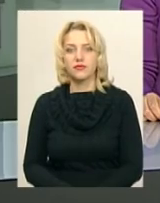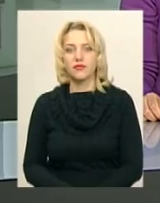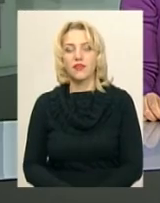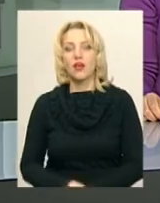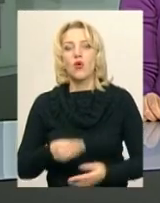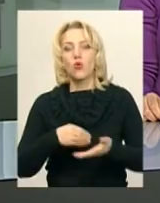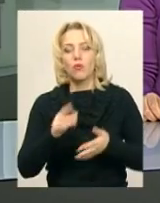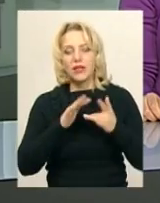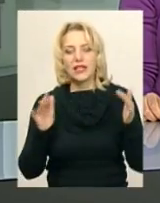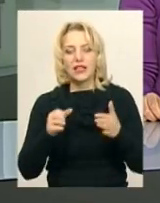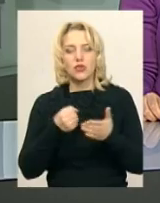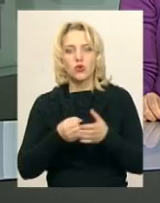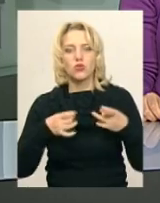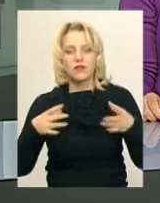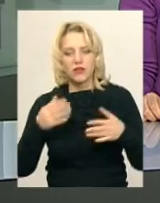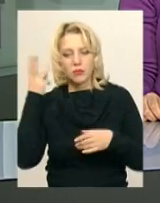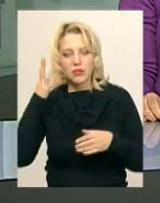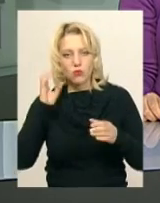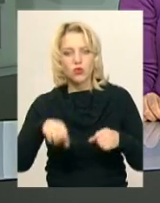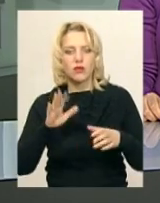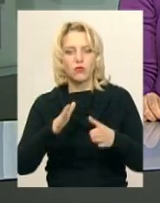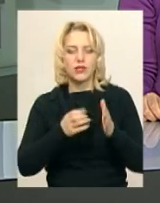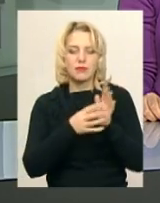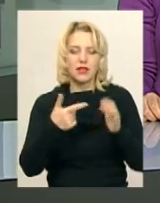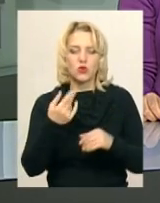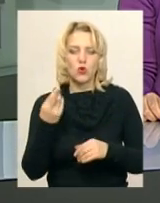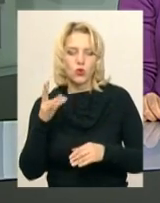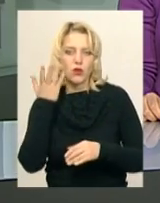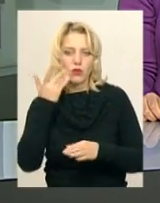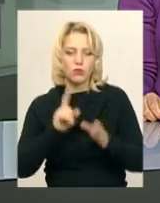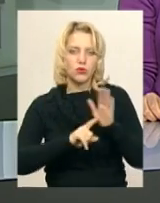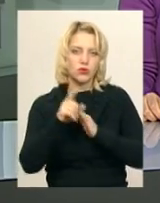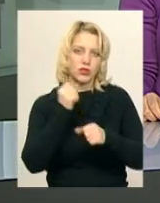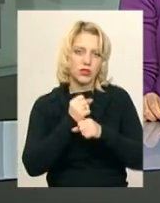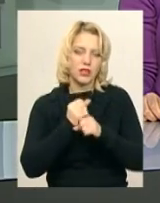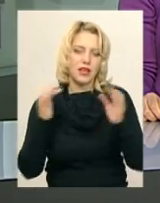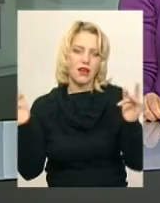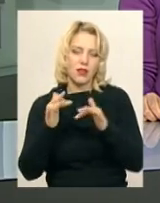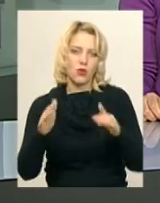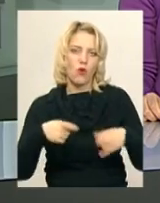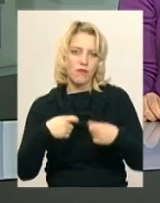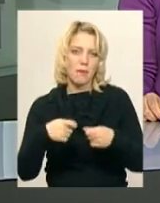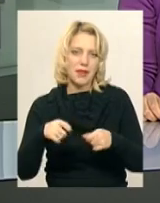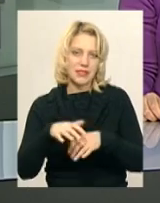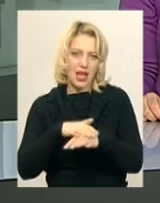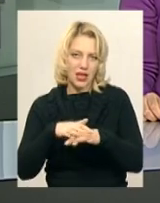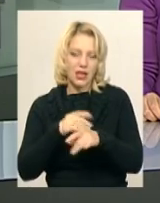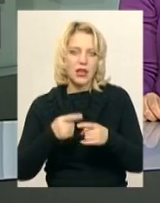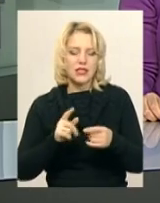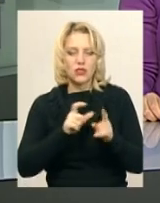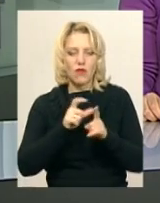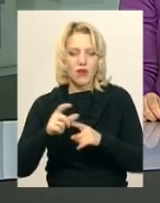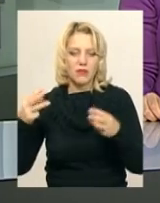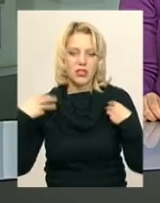Купити ялинку до свята в Хмельницькому можна буде з 15 грудня, коли почнуть діяти ялинкові базари. За словами начальника Хмельницького